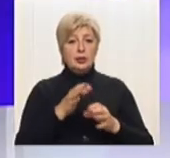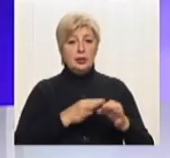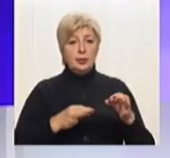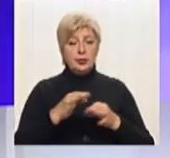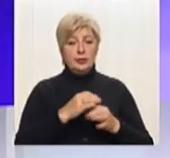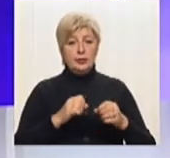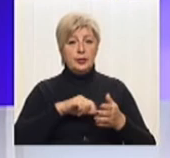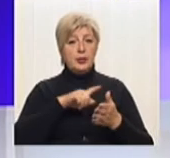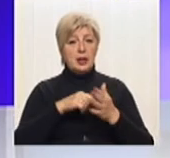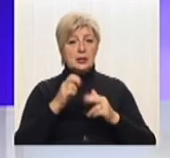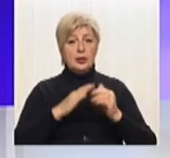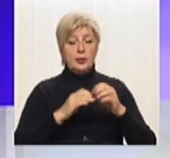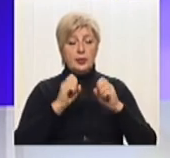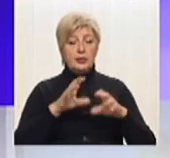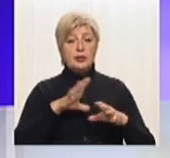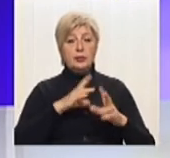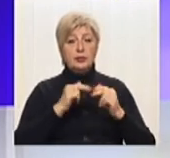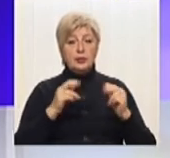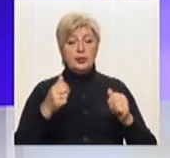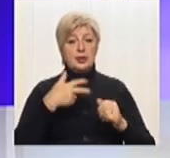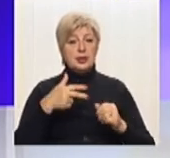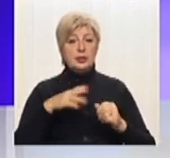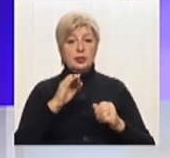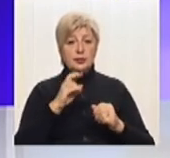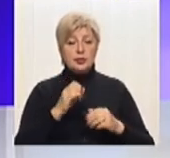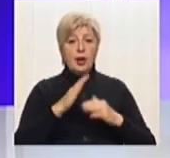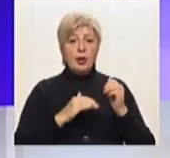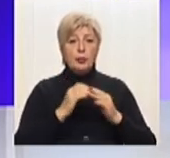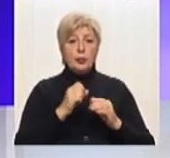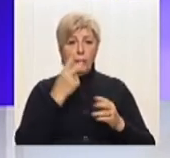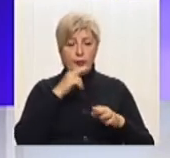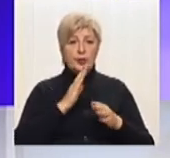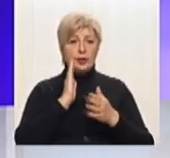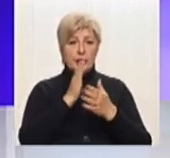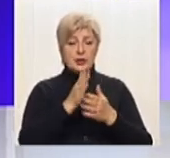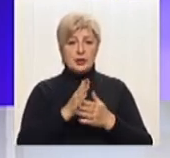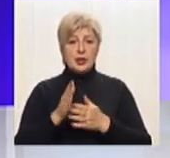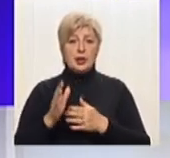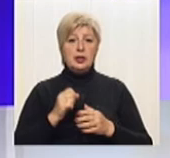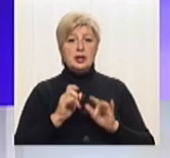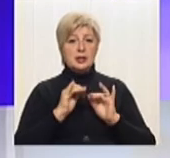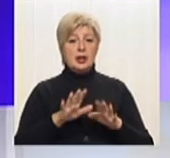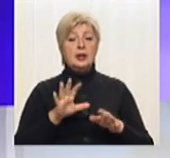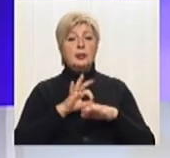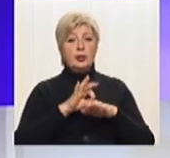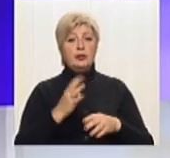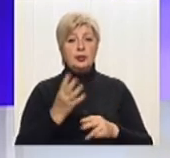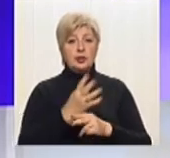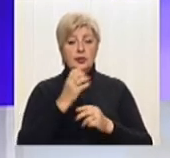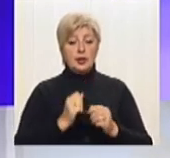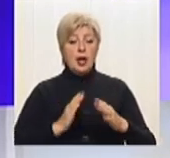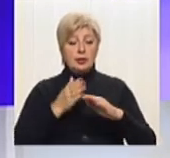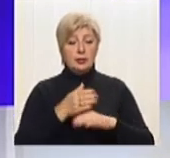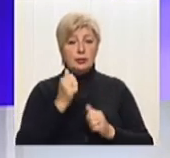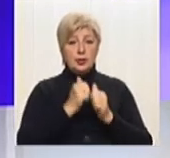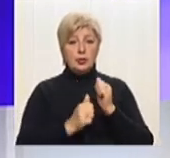професій» відбувся у Дніпрі 30 вересня. Профорієнтаційний дитячий захід в нашому місті провели в четверте. На вході кожна дитина мала